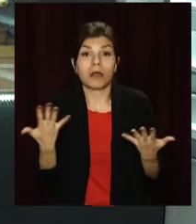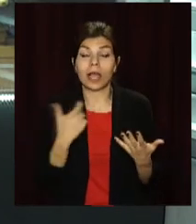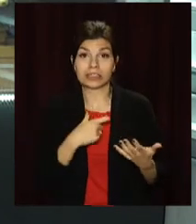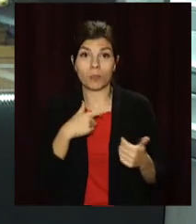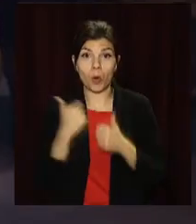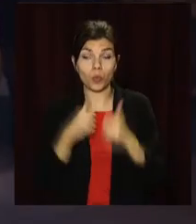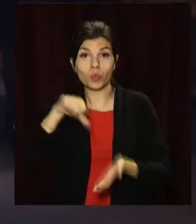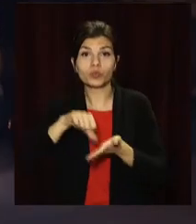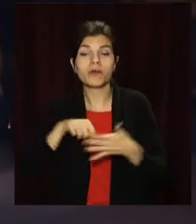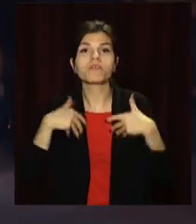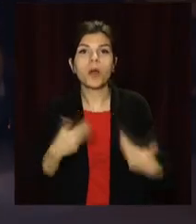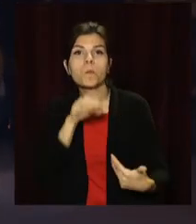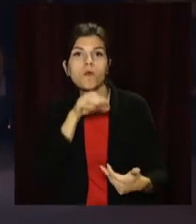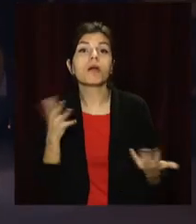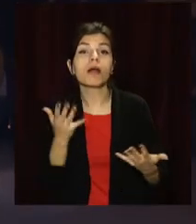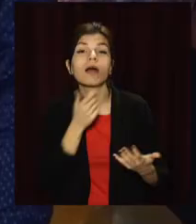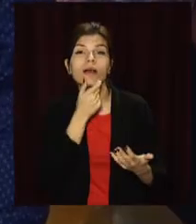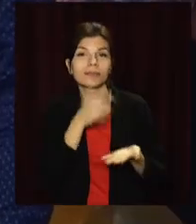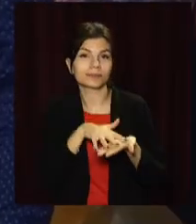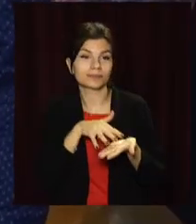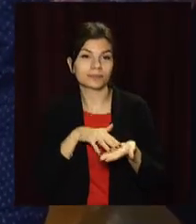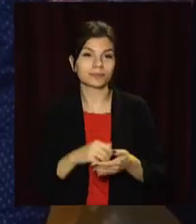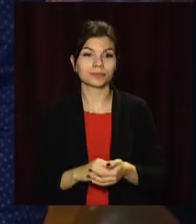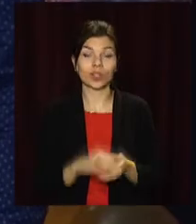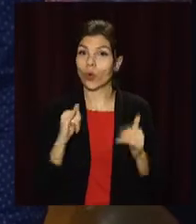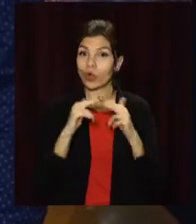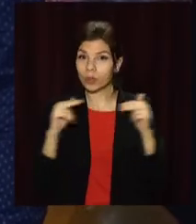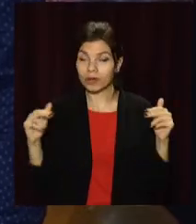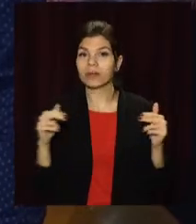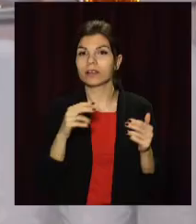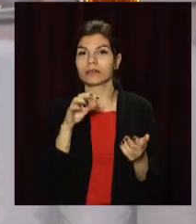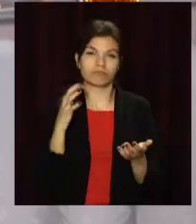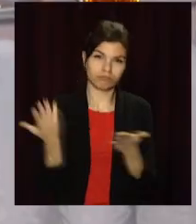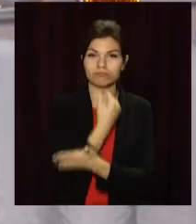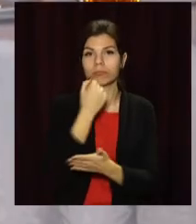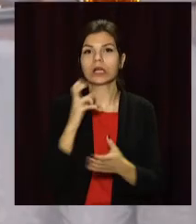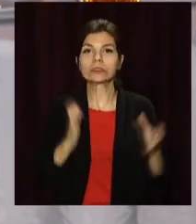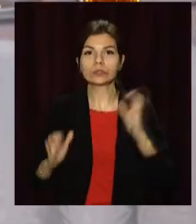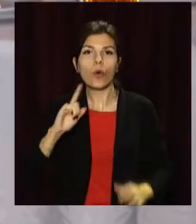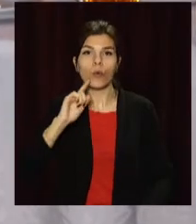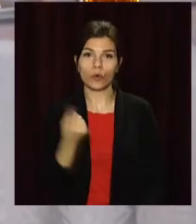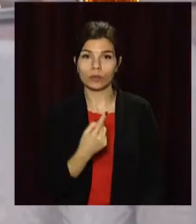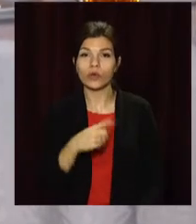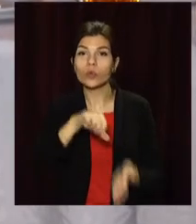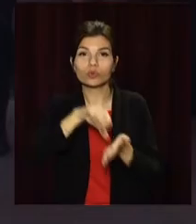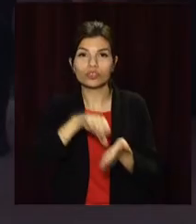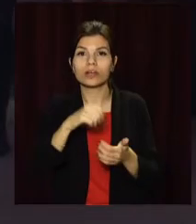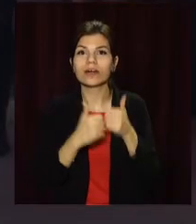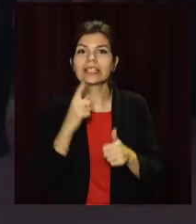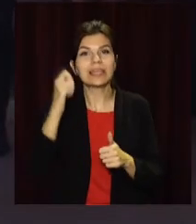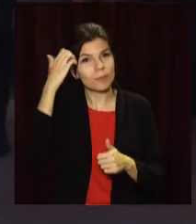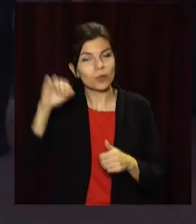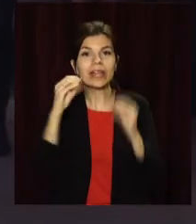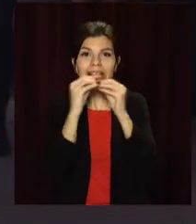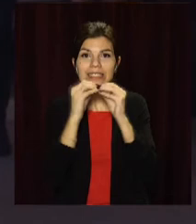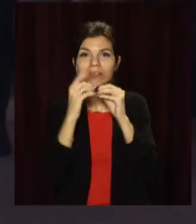далі в сюжеті. У Дніпрі визначили найкращих студентів року. Учасники змагалися за перемогу в 10 номінаціях. Зокрема,